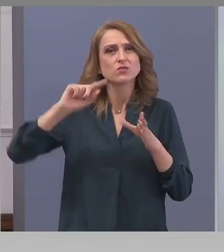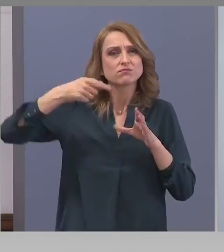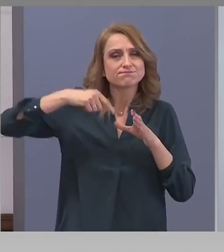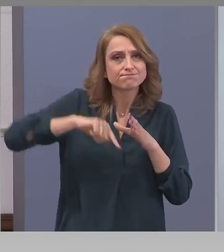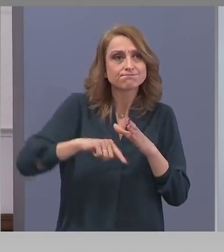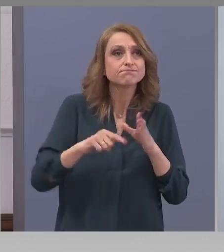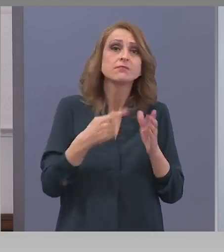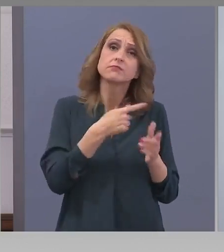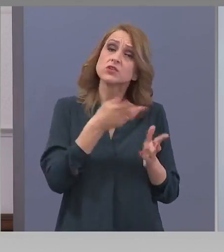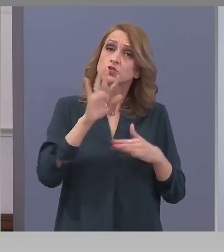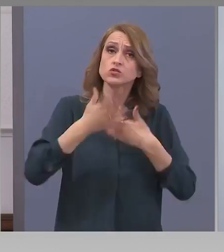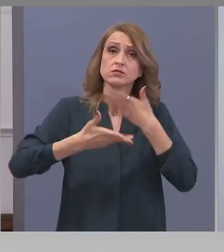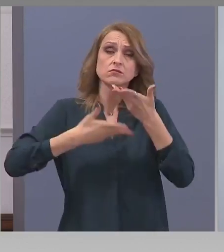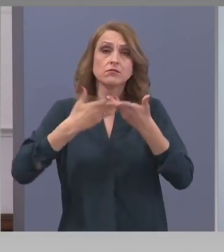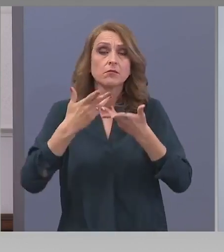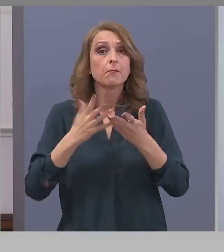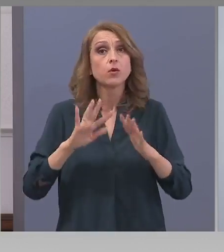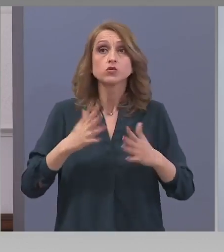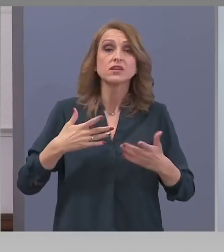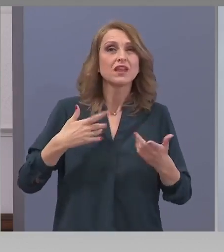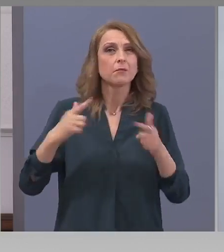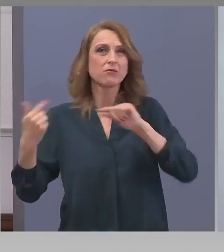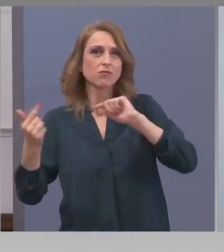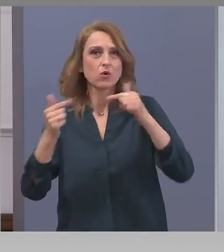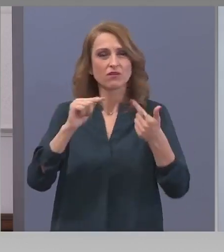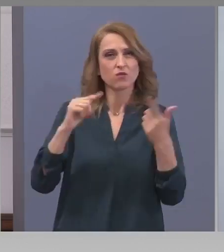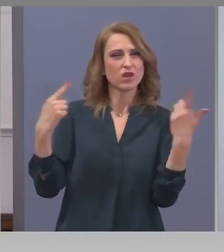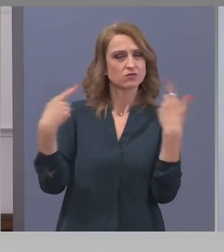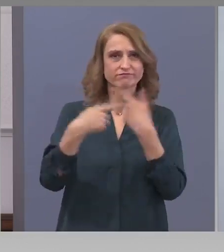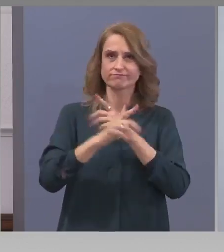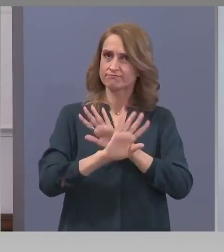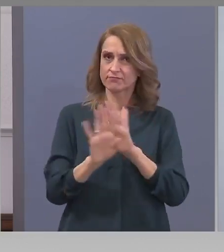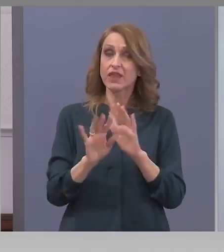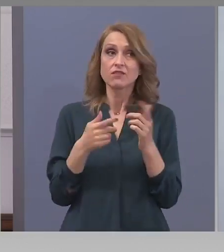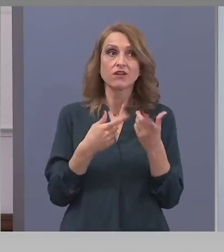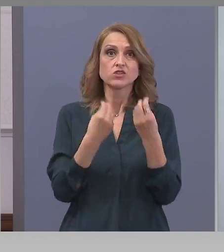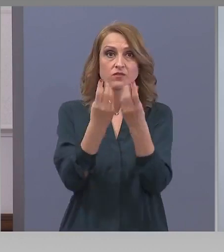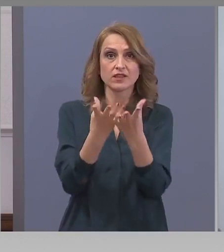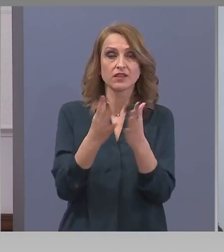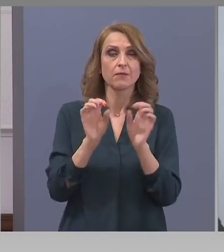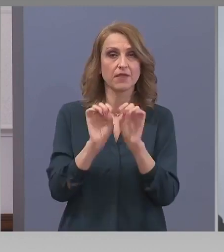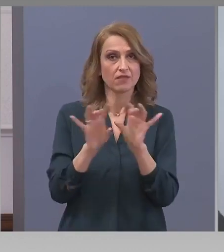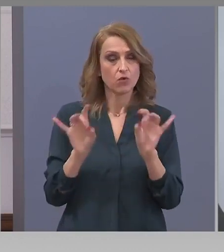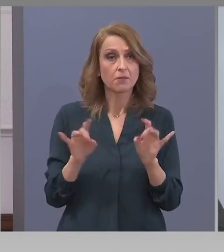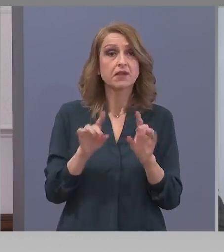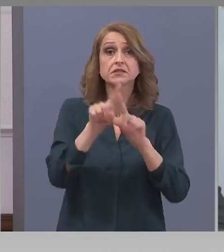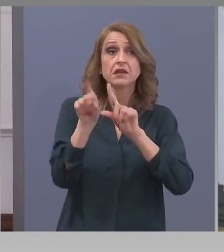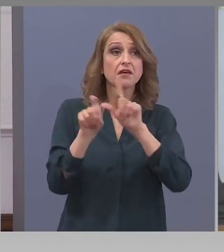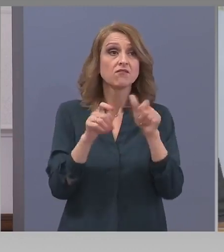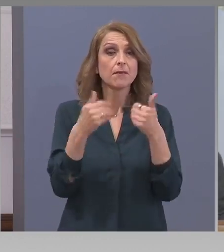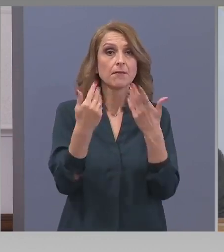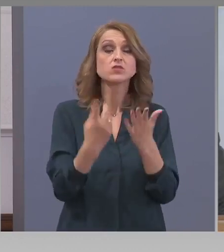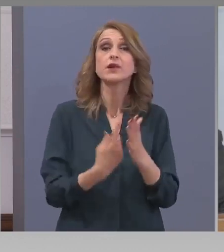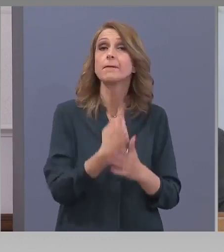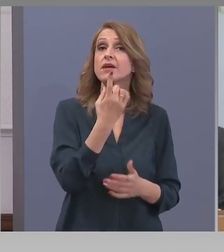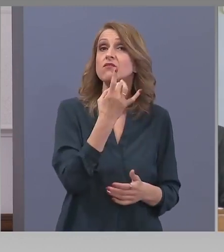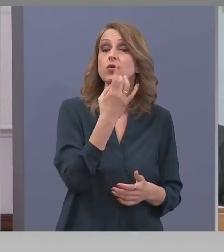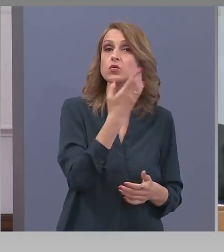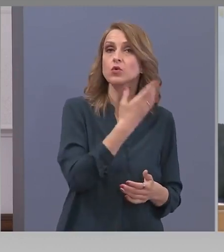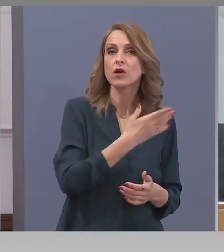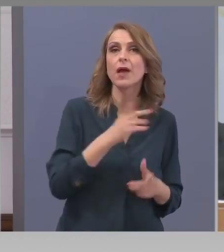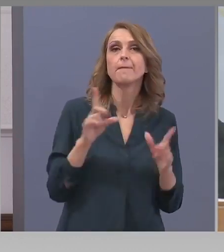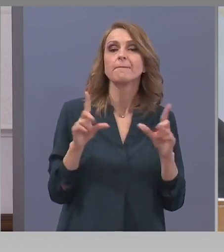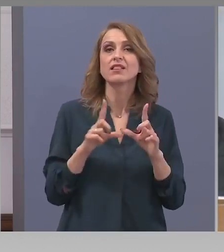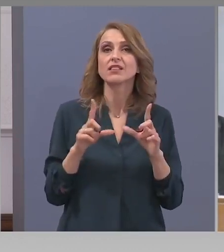биха могли да предизвикат противоречие и вероятно възникват и предизвикати въпроси от вас. Първо давам думата на доцент